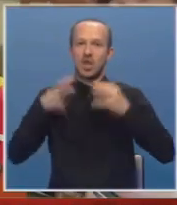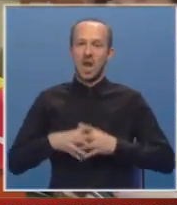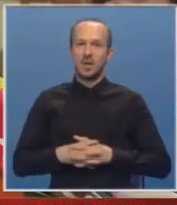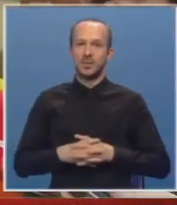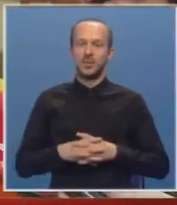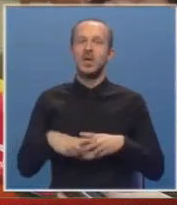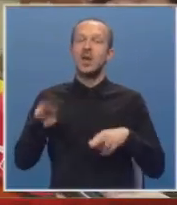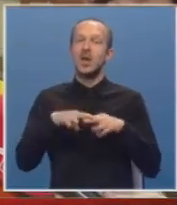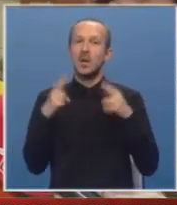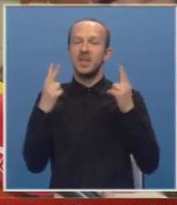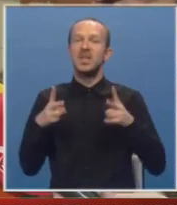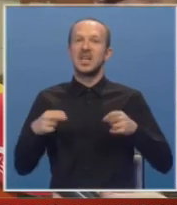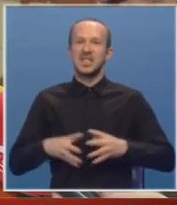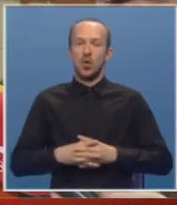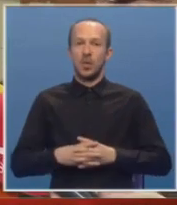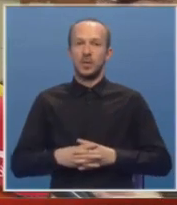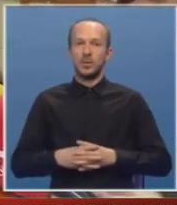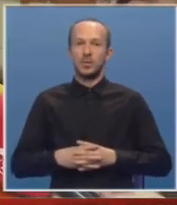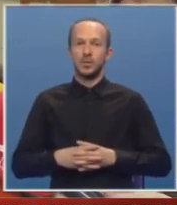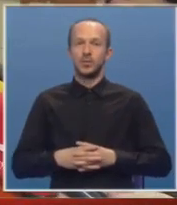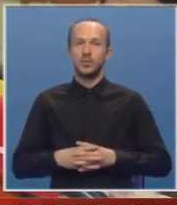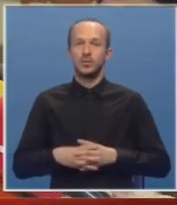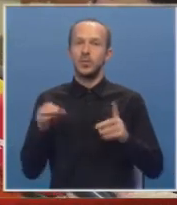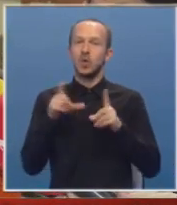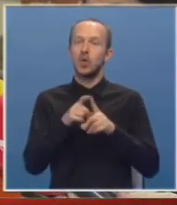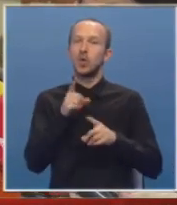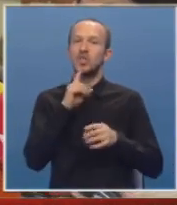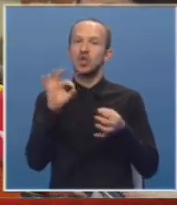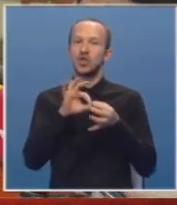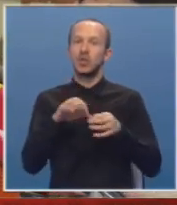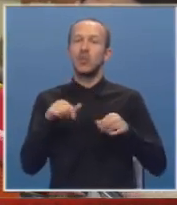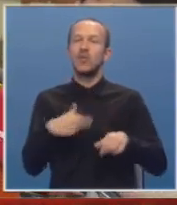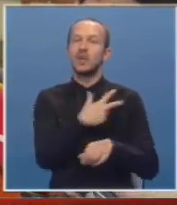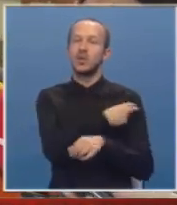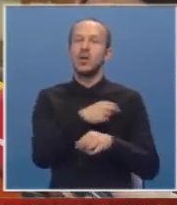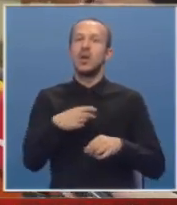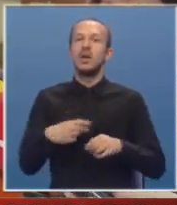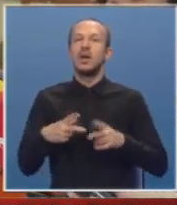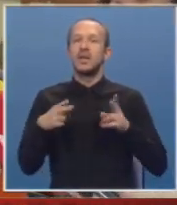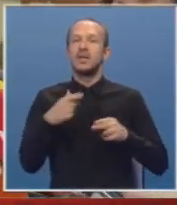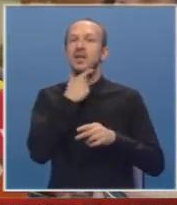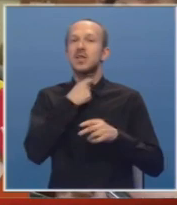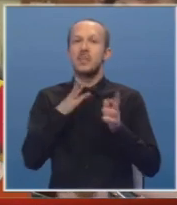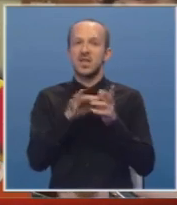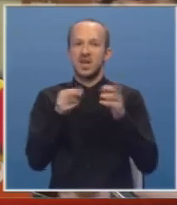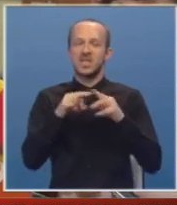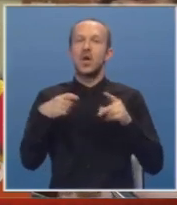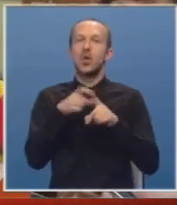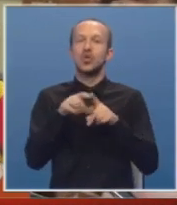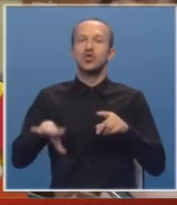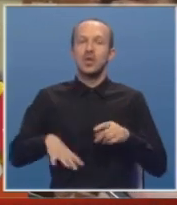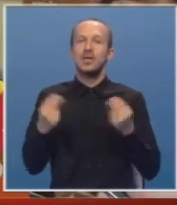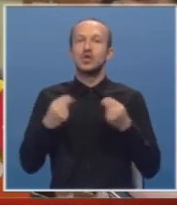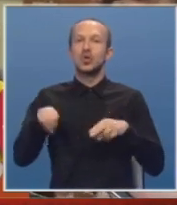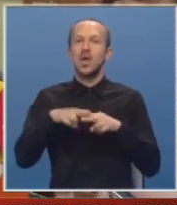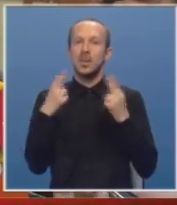Najbitniji karcinom od kojeg se štitimo ovom vakcinom je karcinom grlića materice kod žena. Zašto je najbitniji?